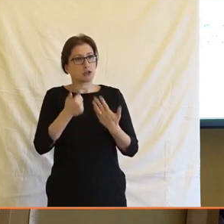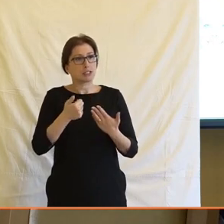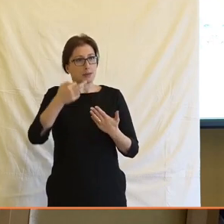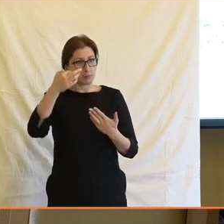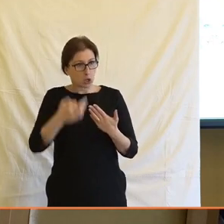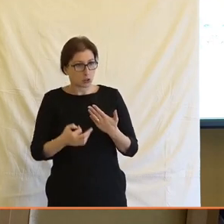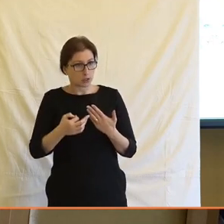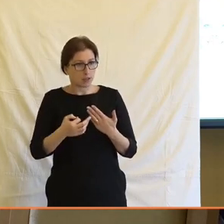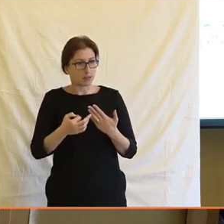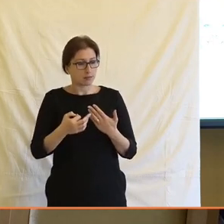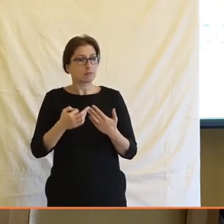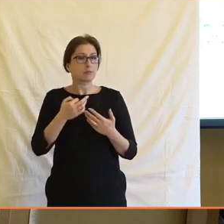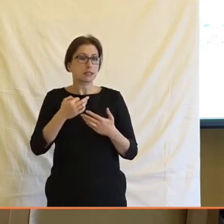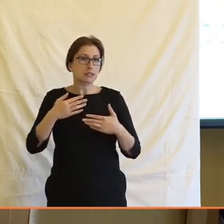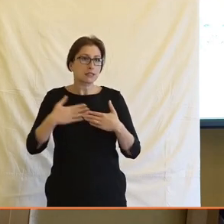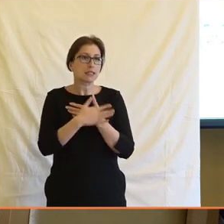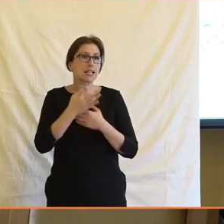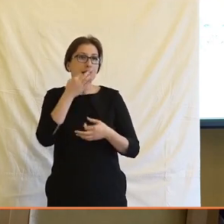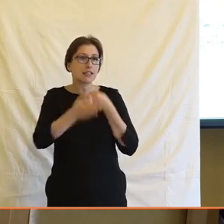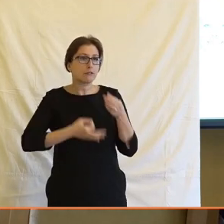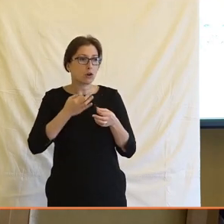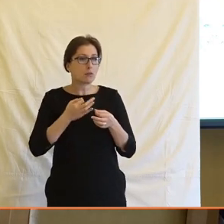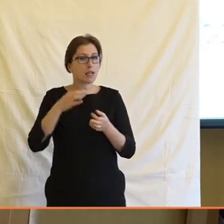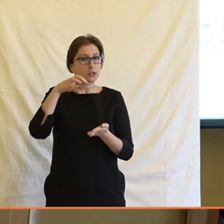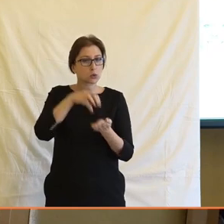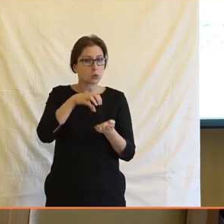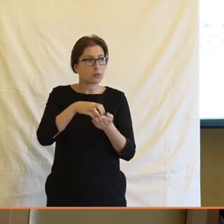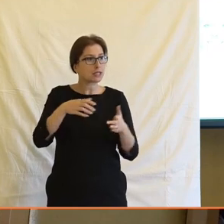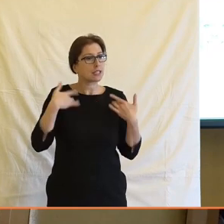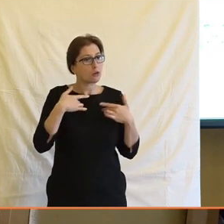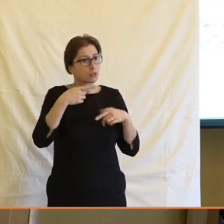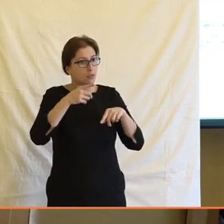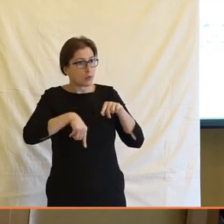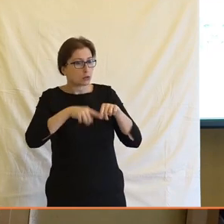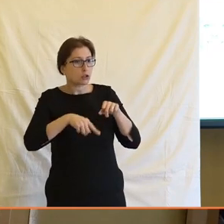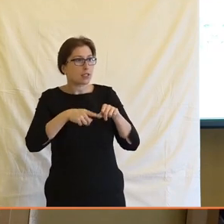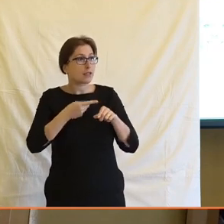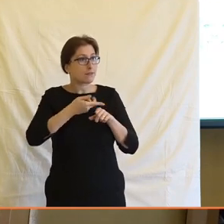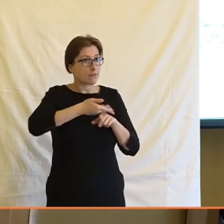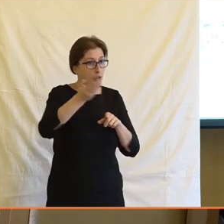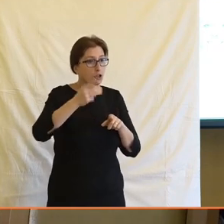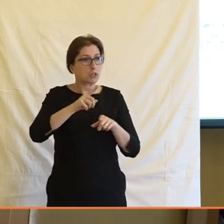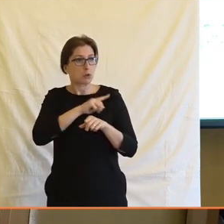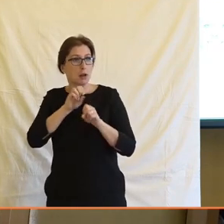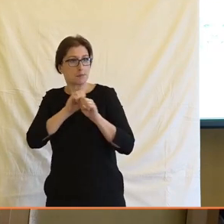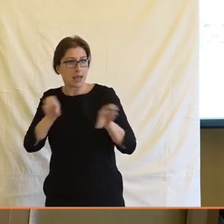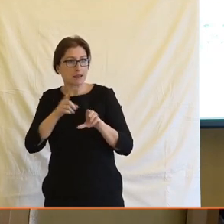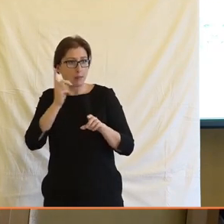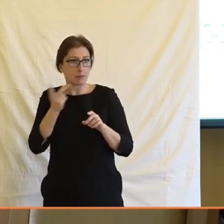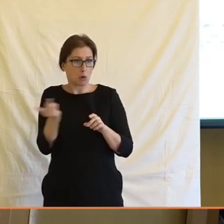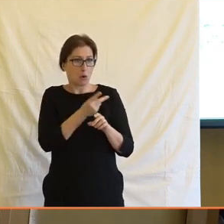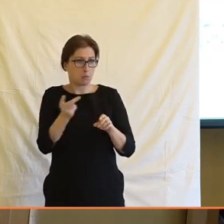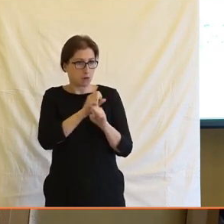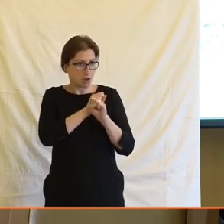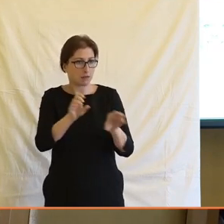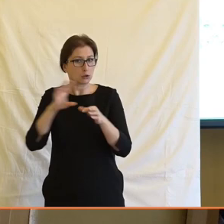620 respondentů se myslí, že právě informovat o této skupině lidí se speciálními potřebami by měly i veřejná, i soukromá média, veřejnoprávní